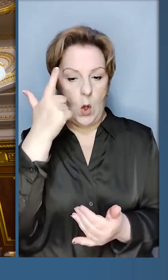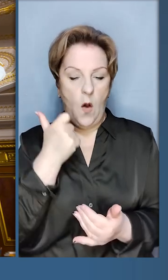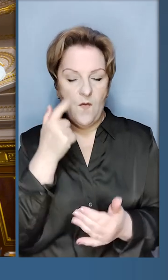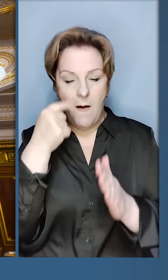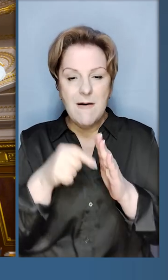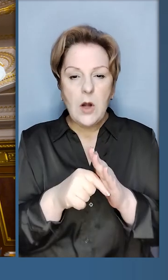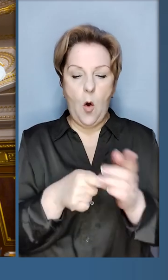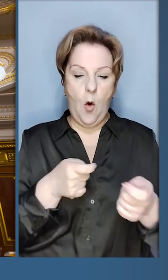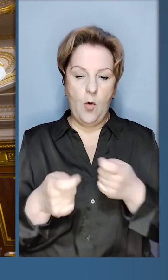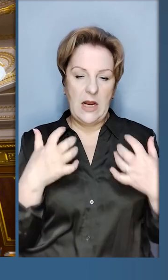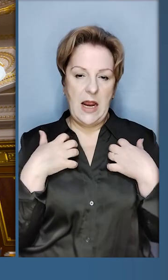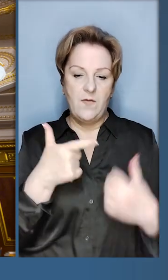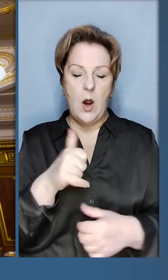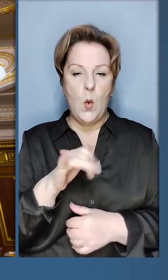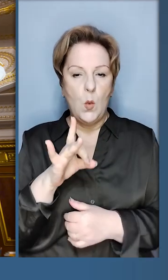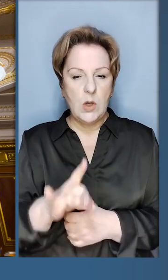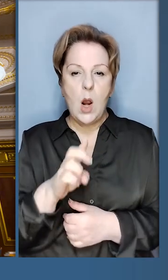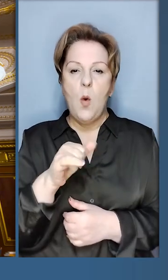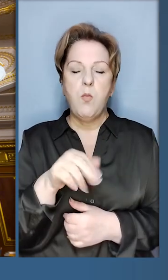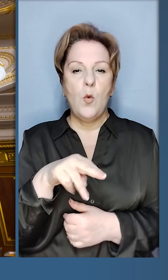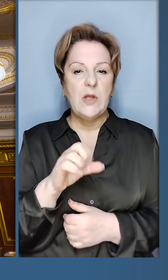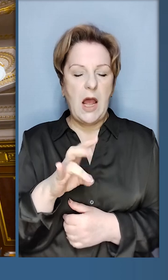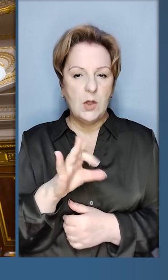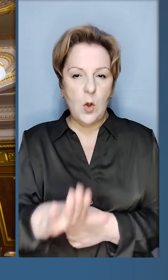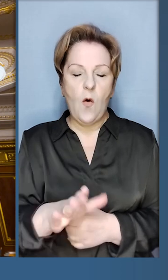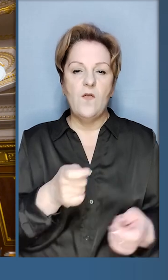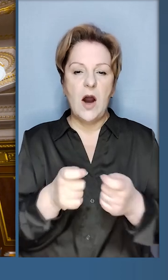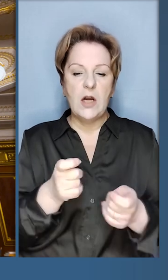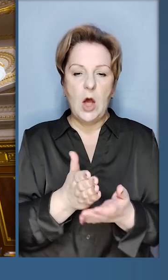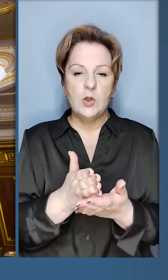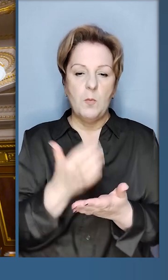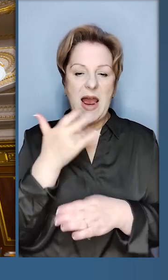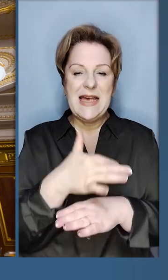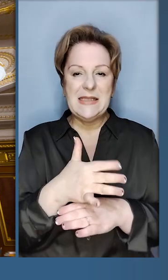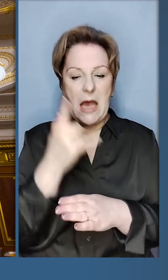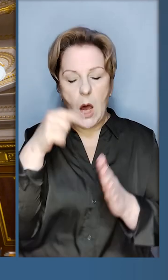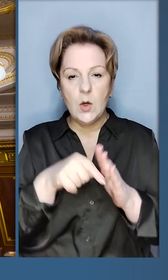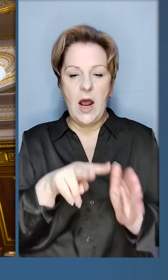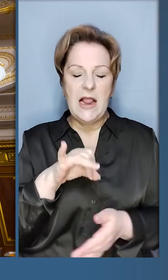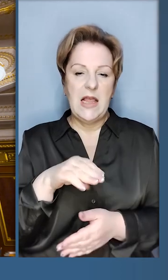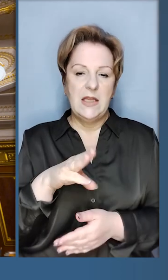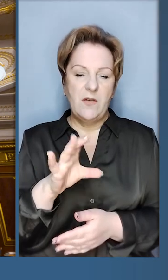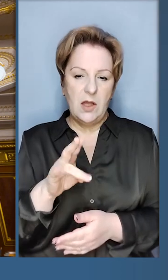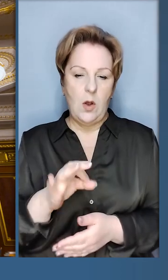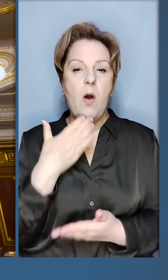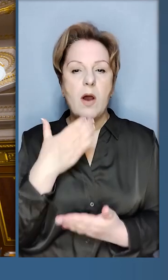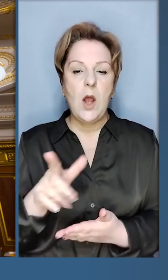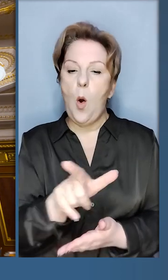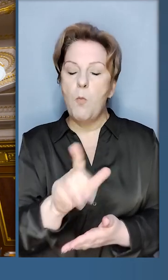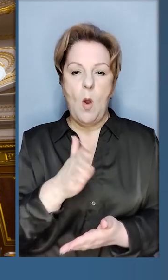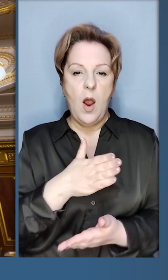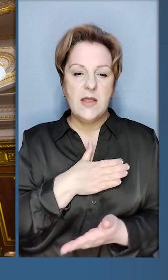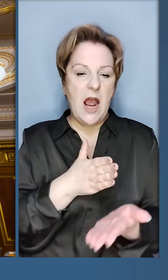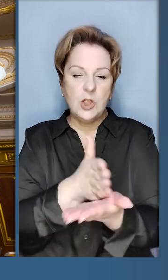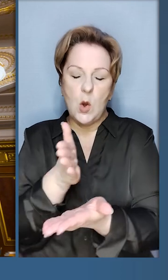і доповіді розвідки керівника ГУР Буданова та керівника служби зовнішньої розвідки Литвиненка. Я дякую